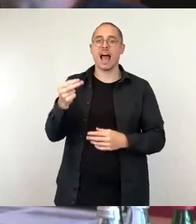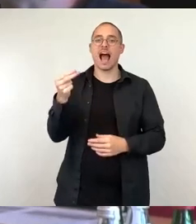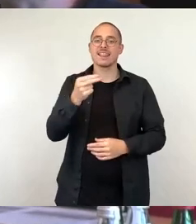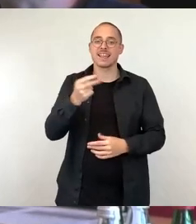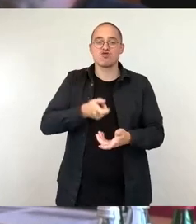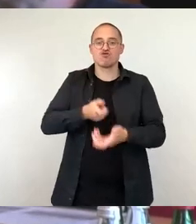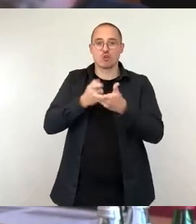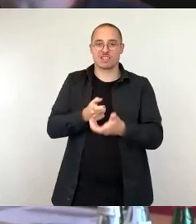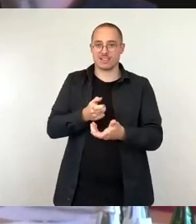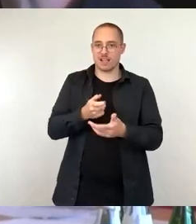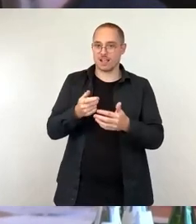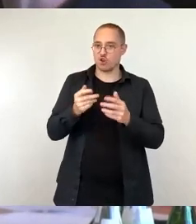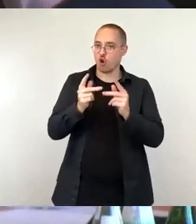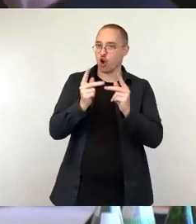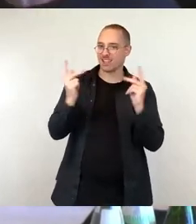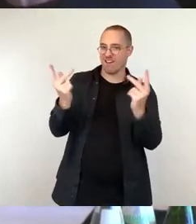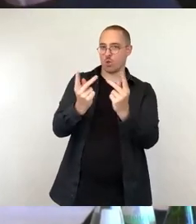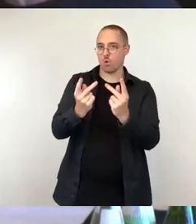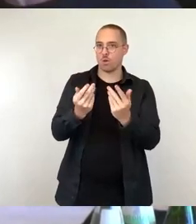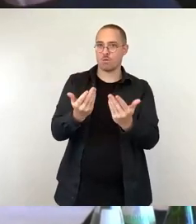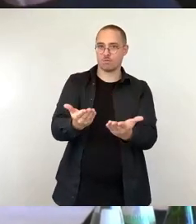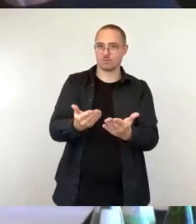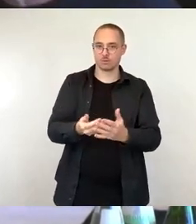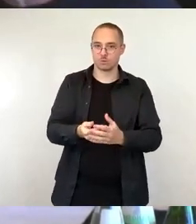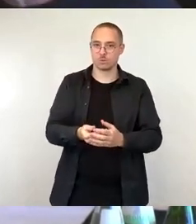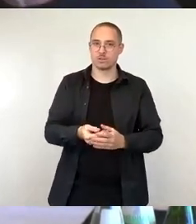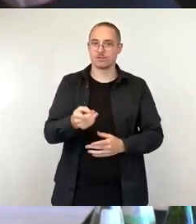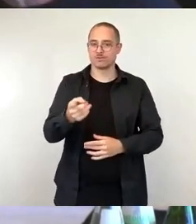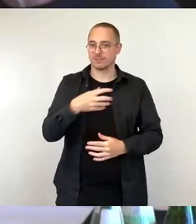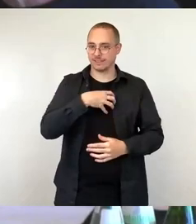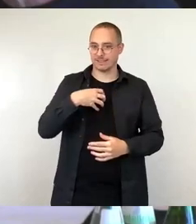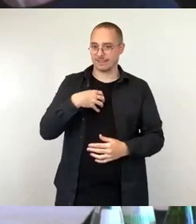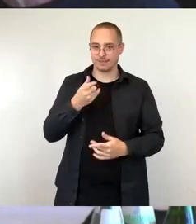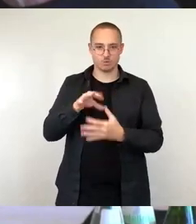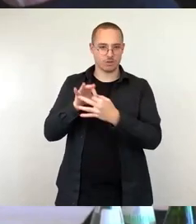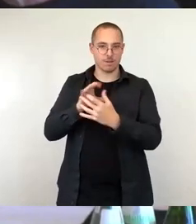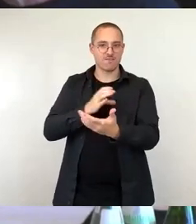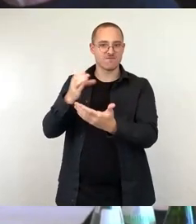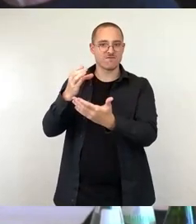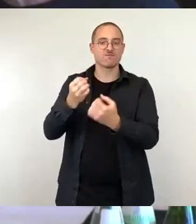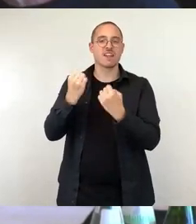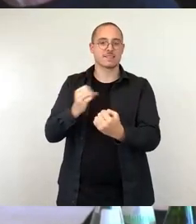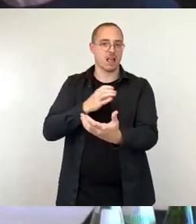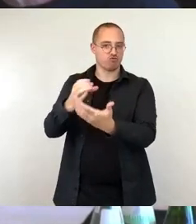Dresden in Festanstellungen bedeutet, wenn Sie, wie es die Vorlagen